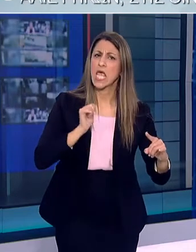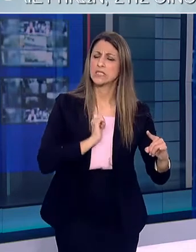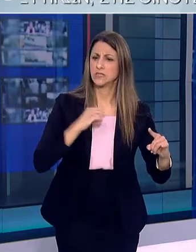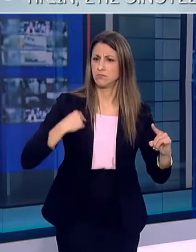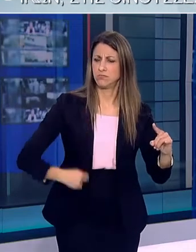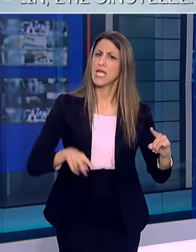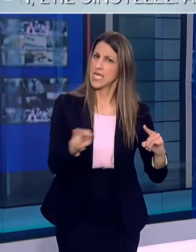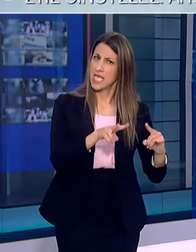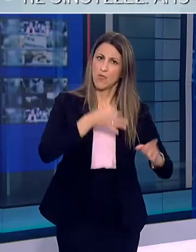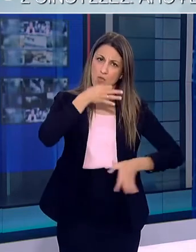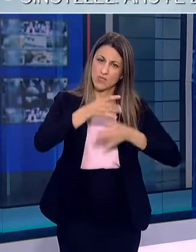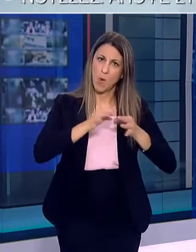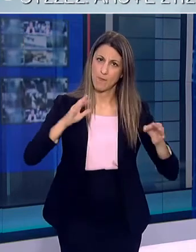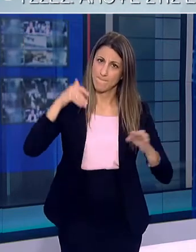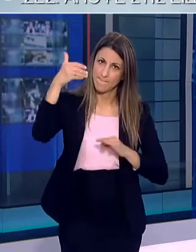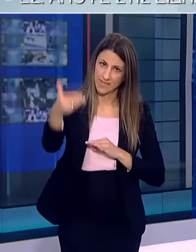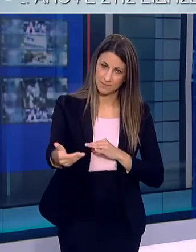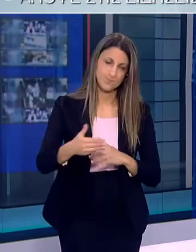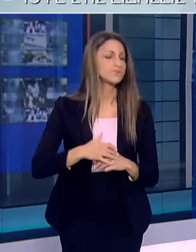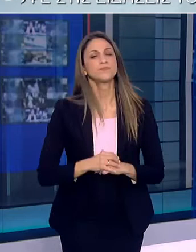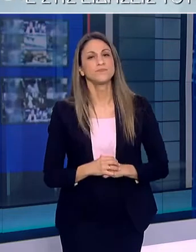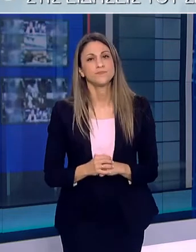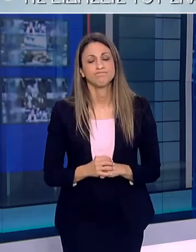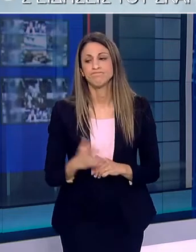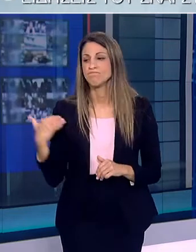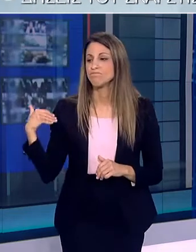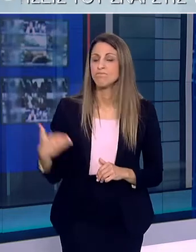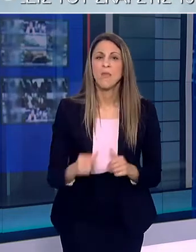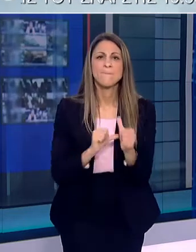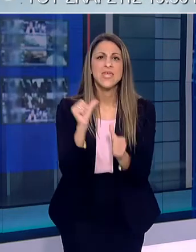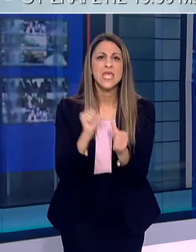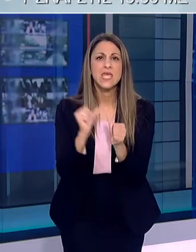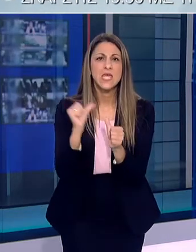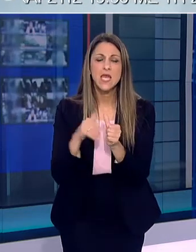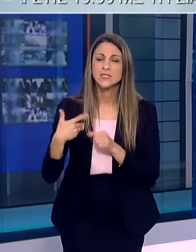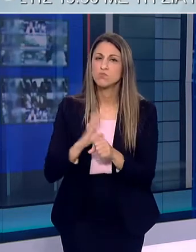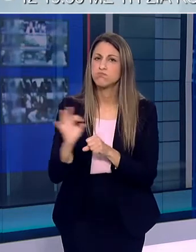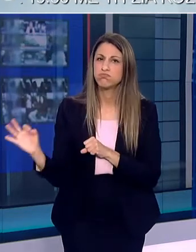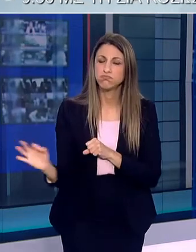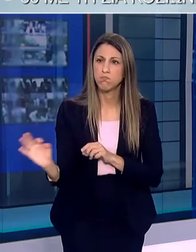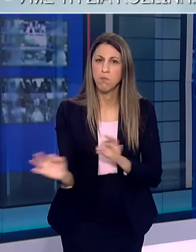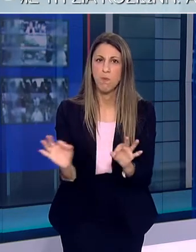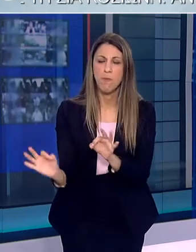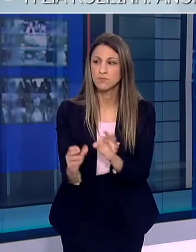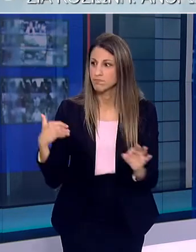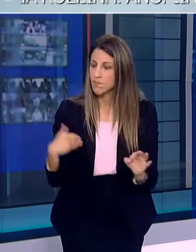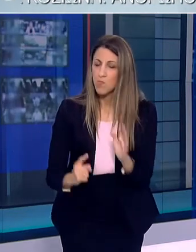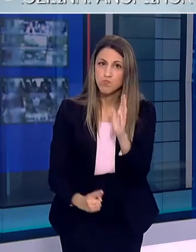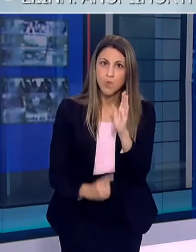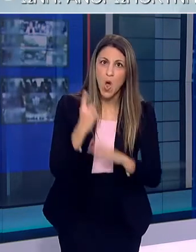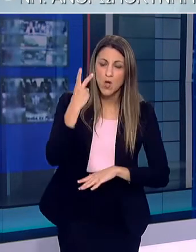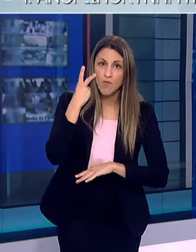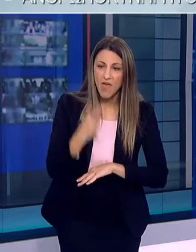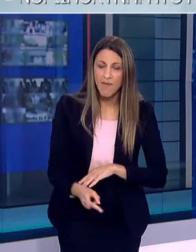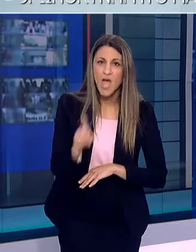Αγαπητοί μου συμπολίτες κυρίες και κύριοι τους τελευταίους μήνες βρεθήκαμε αντιμέτωπη με μια πρωτόγνωρη συγκυρία που άλλαξε ριζικά τις